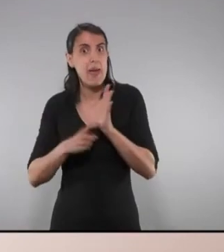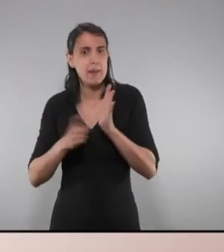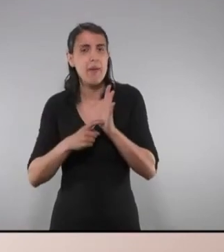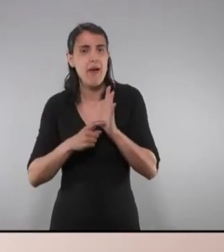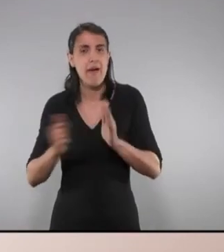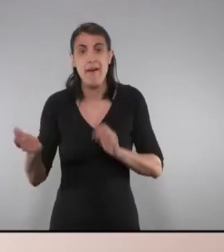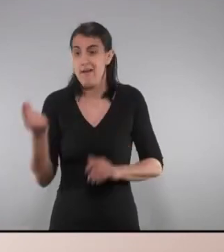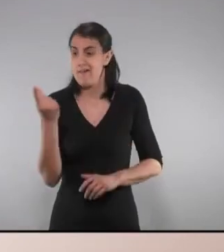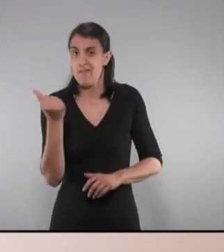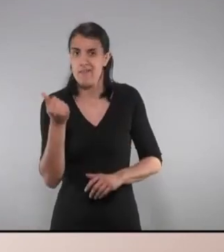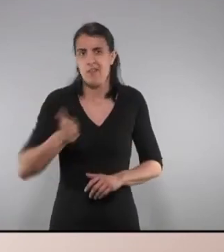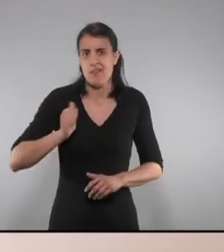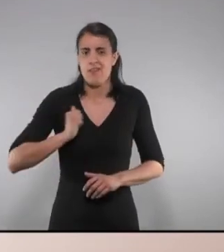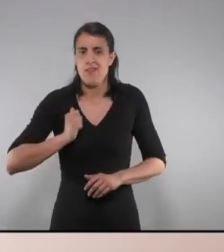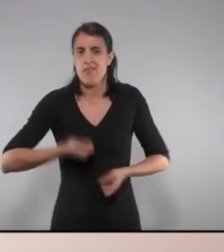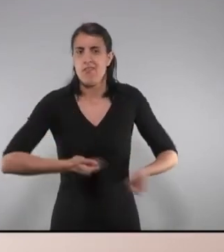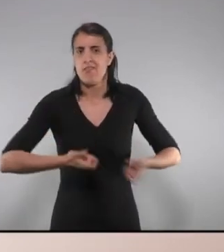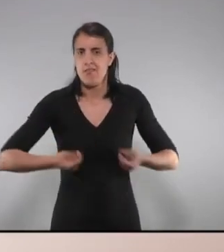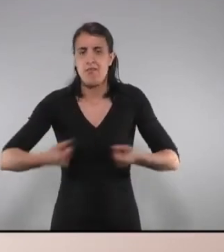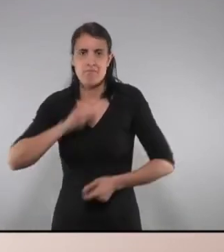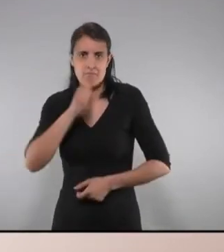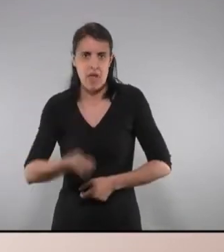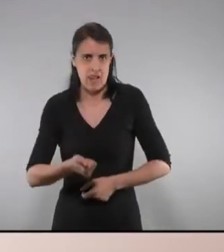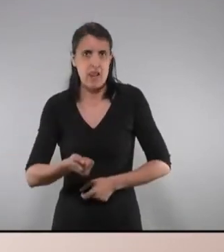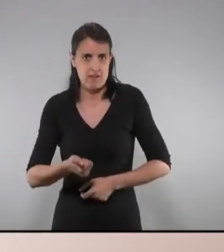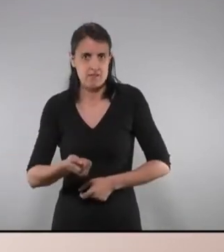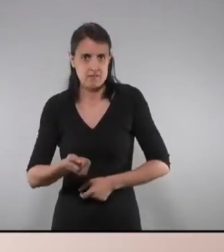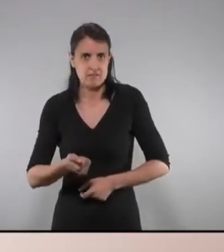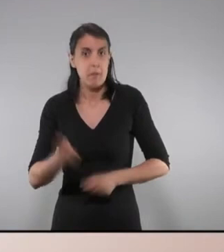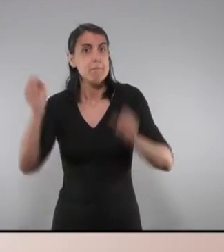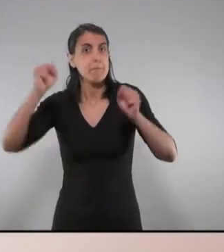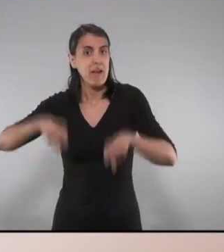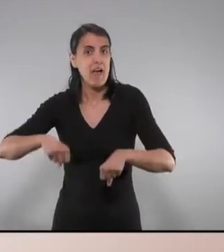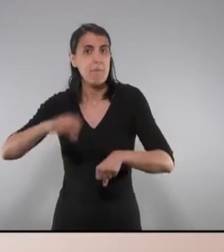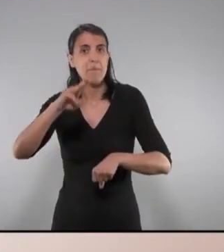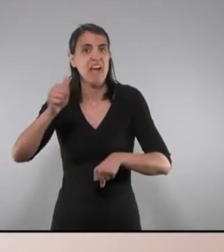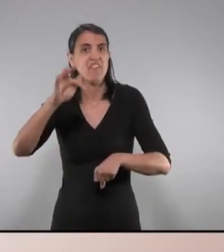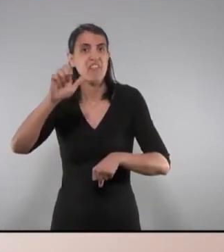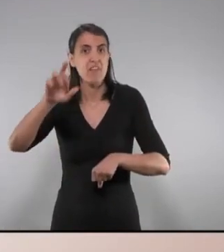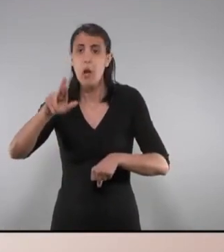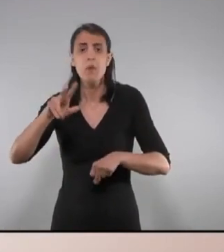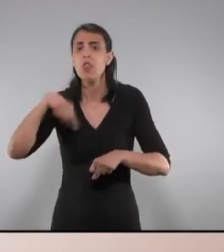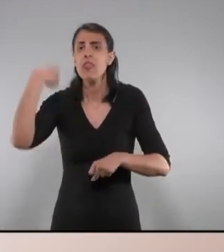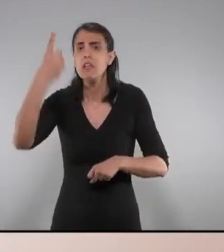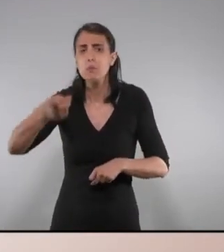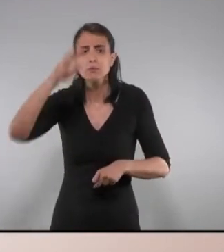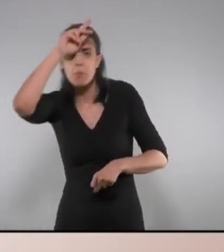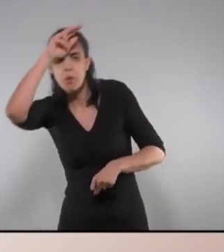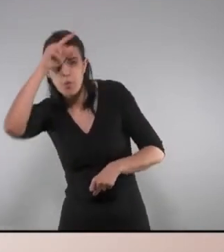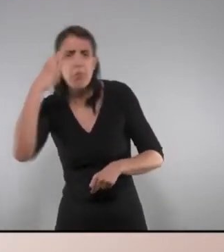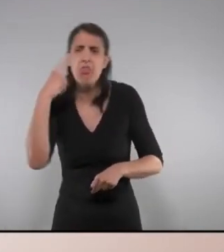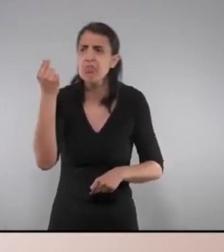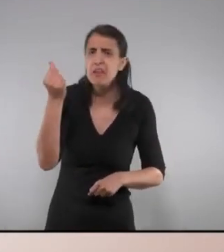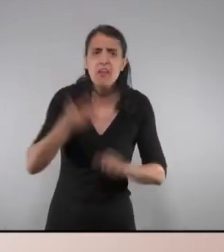a dit aquestes residències beneficiàries en el marc del pla Buffer i, posteriorment, no s'han preocupat d'esbrinar què van